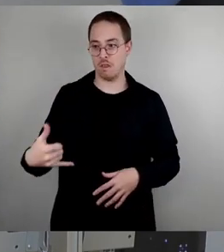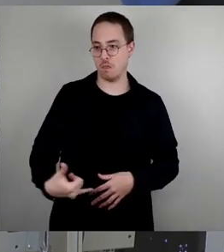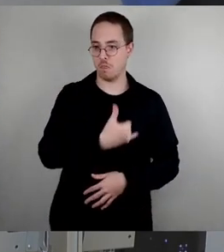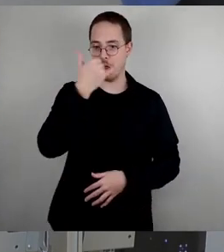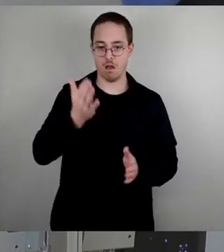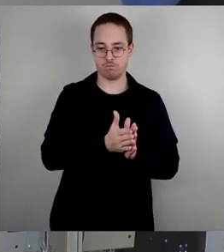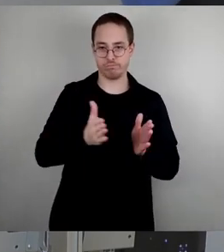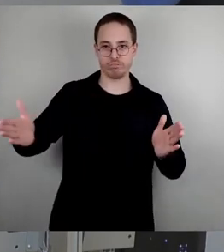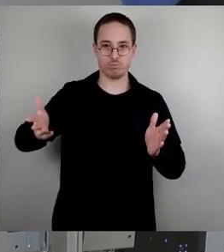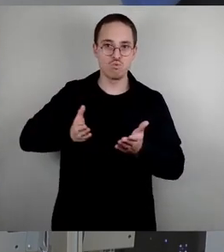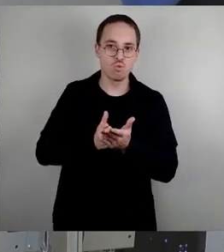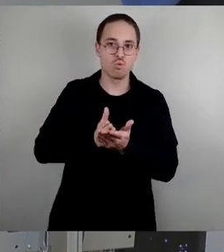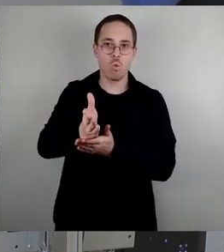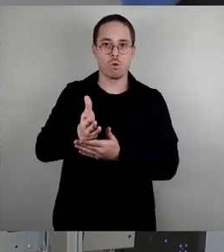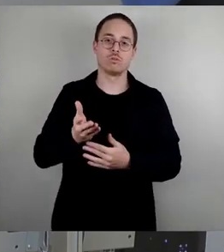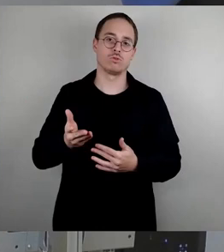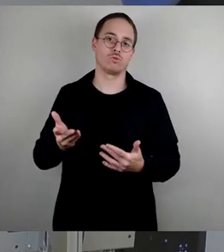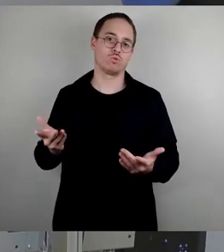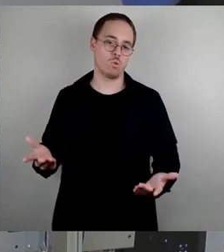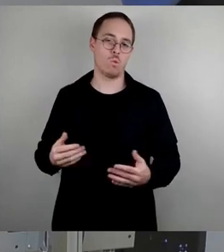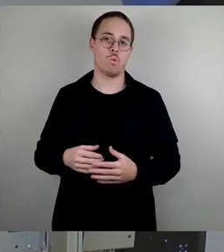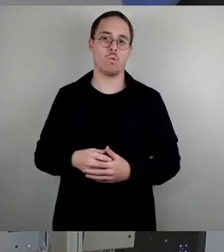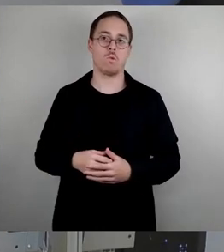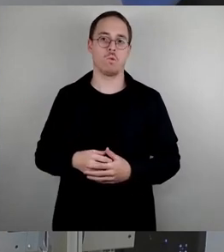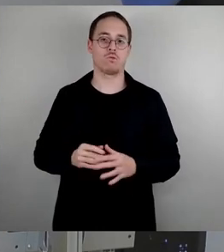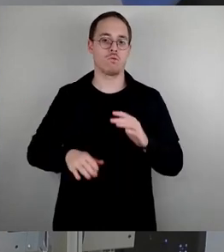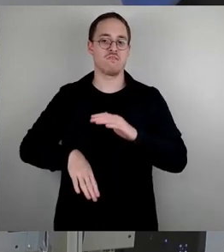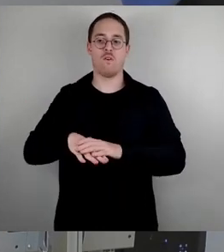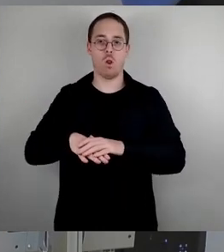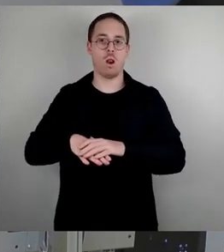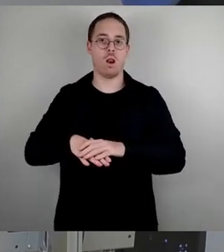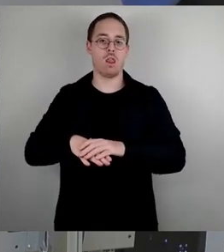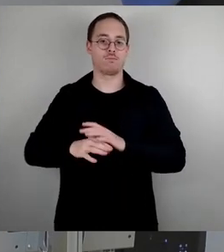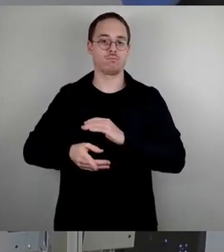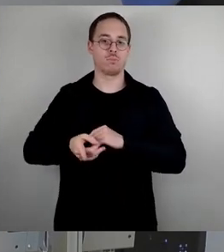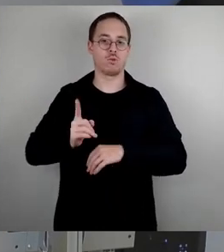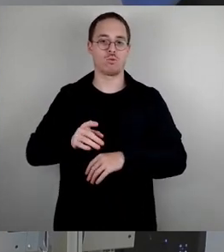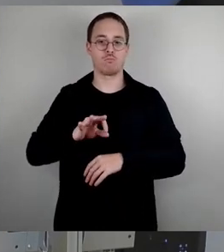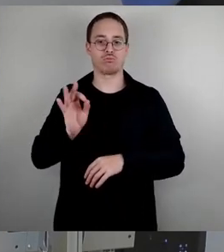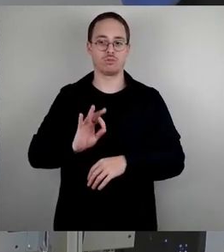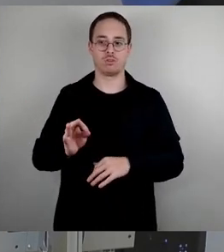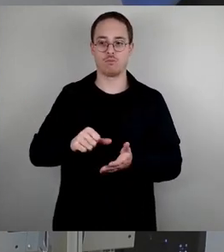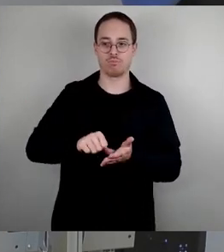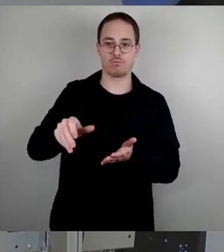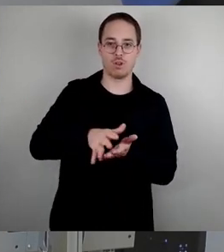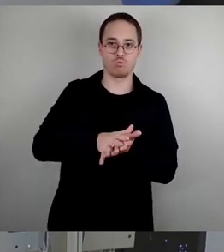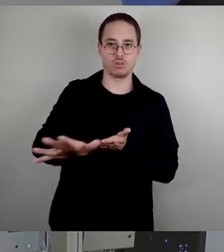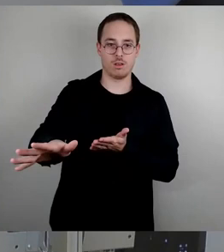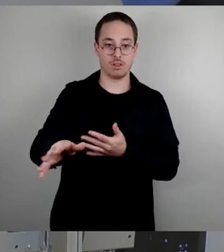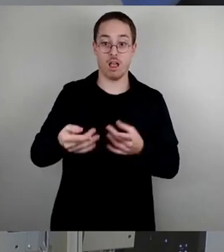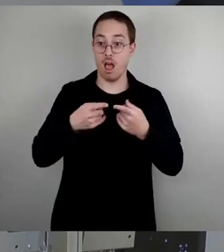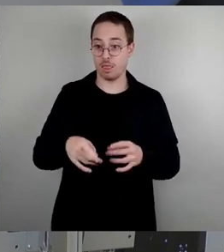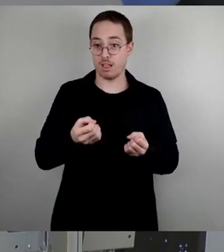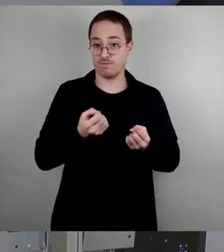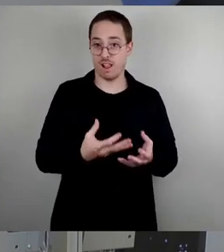wo in anderen Positionen eine 80% Ausgabenbegrenzung vorliegt. Zudem haben wir schon zu oft eine